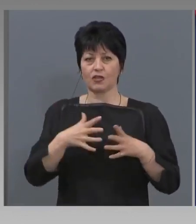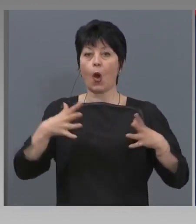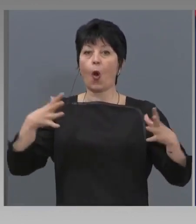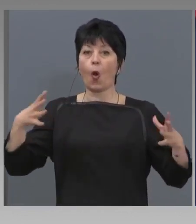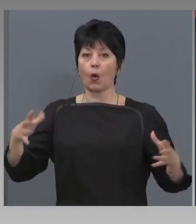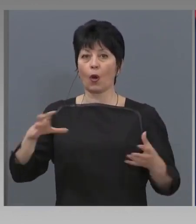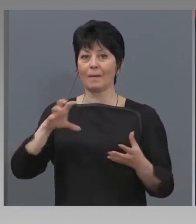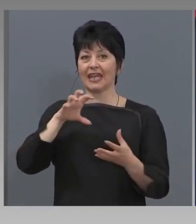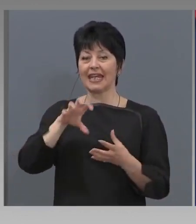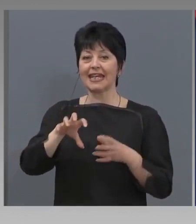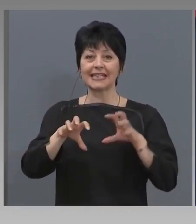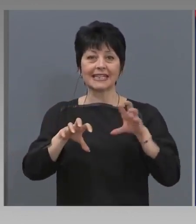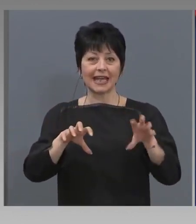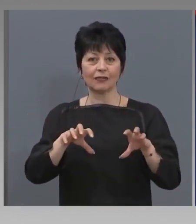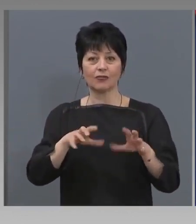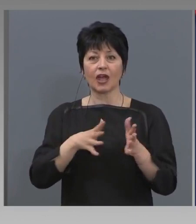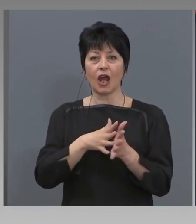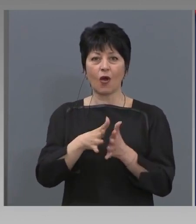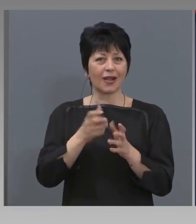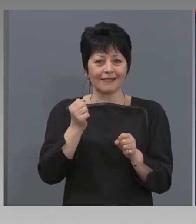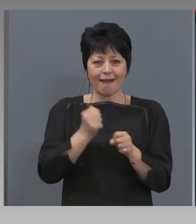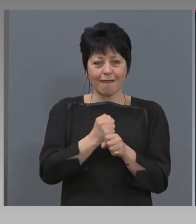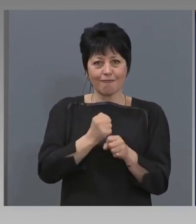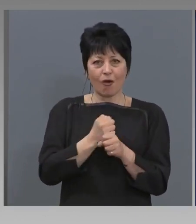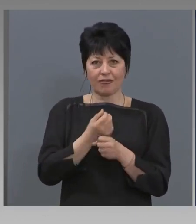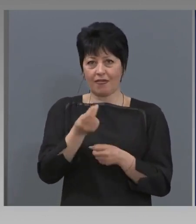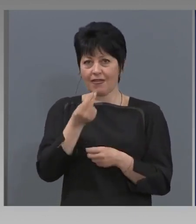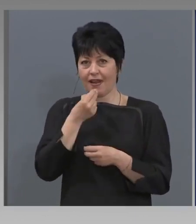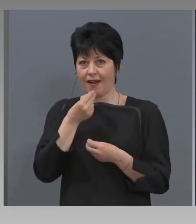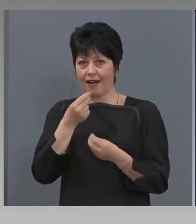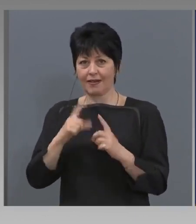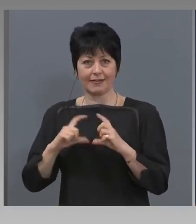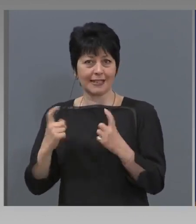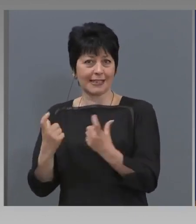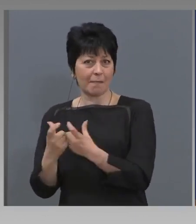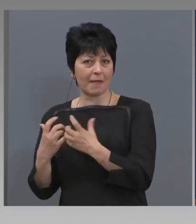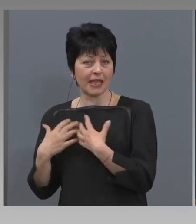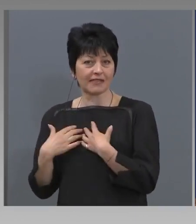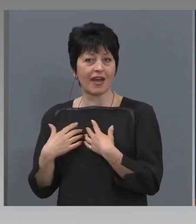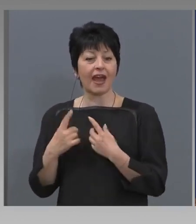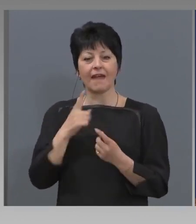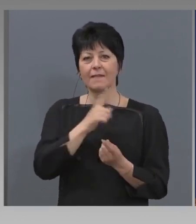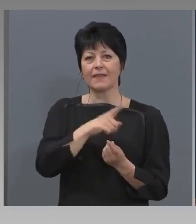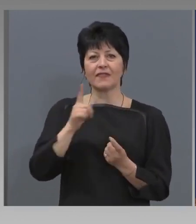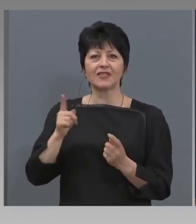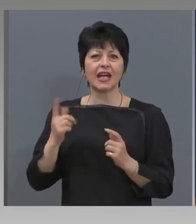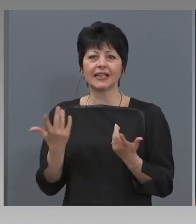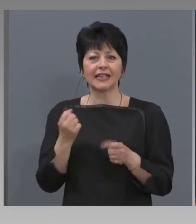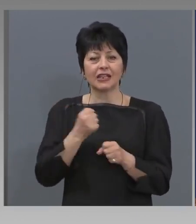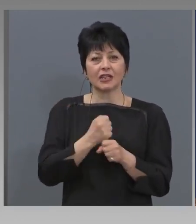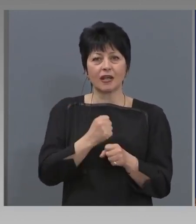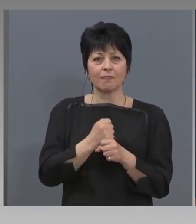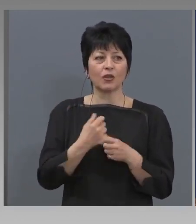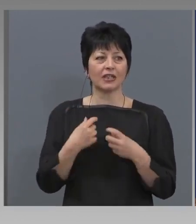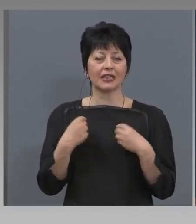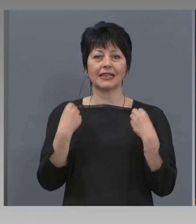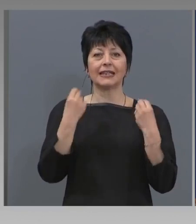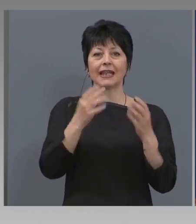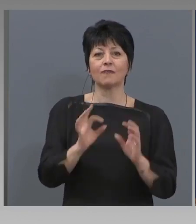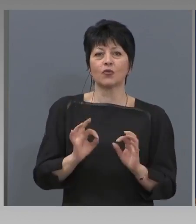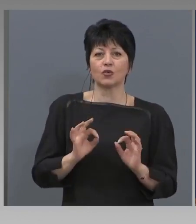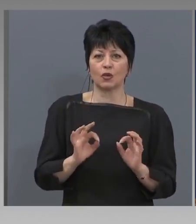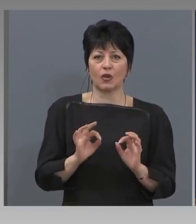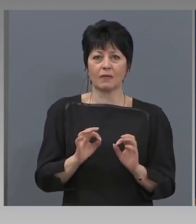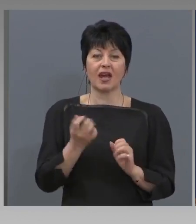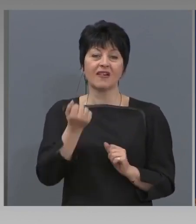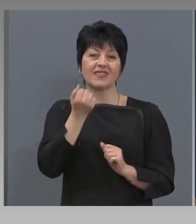хранат семейства. Това са обороти, които върват. Навсякъде, където може да се работи, да осигуриме да се работи. Селското